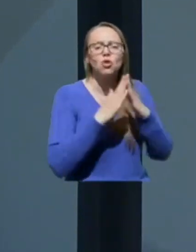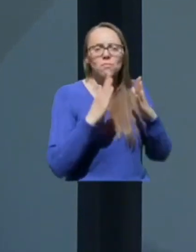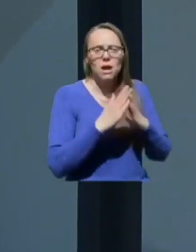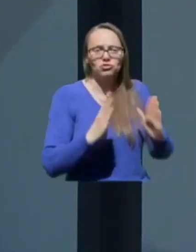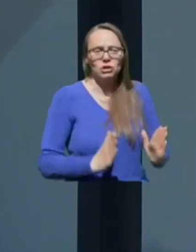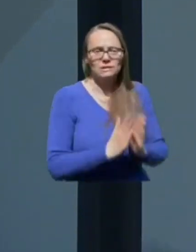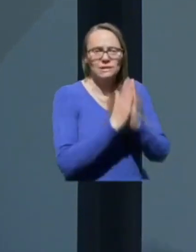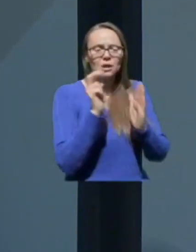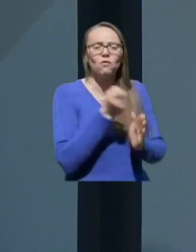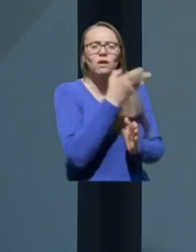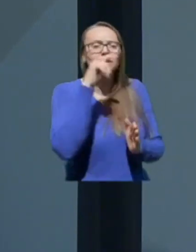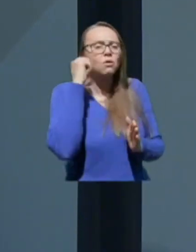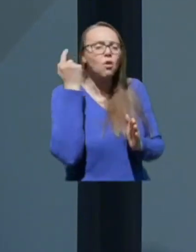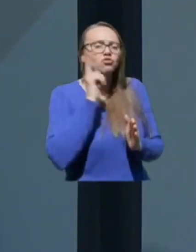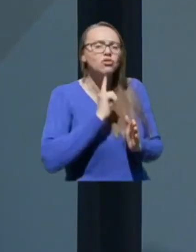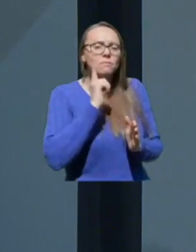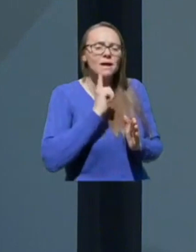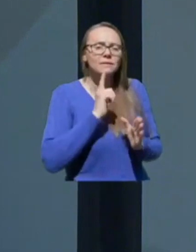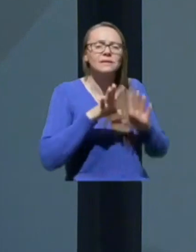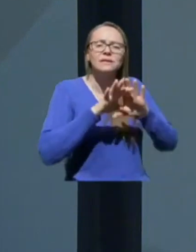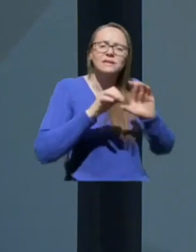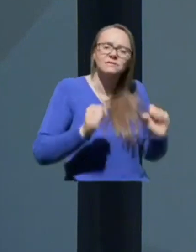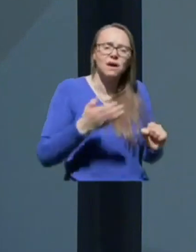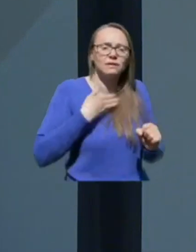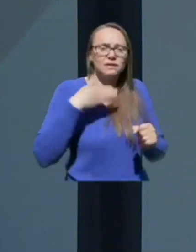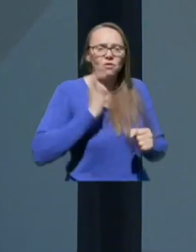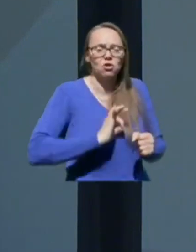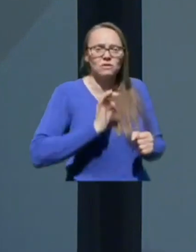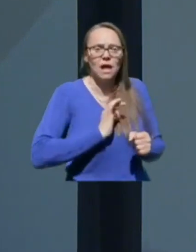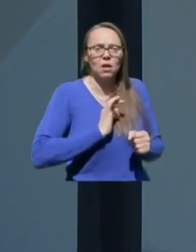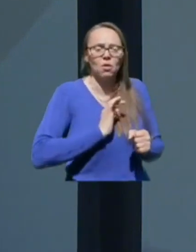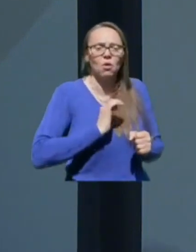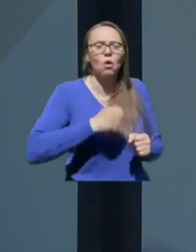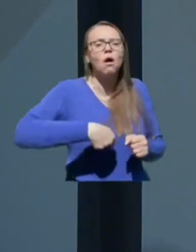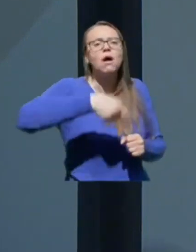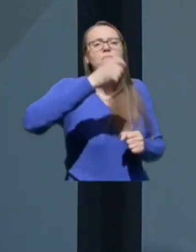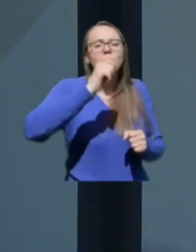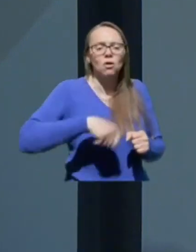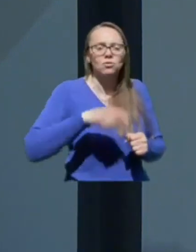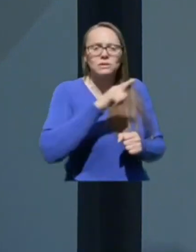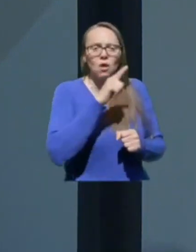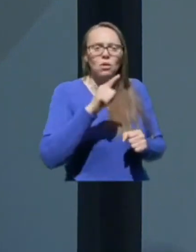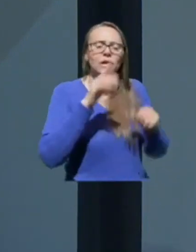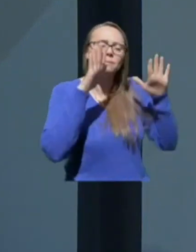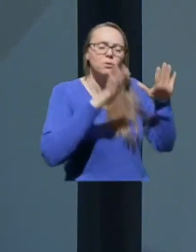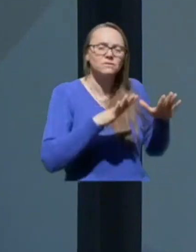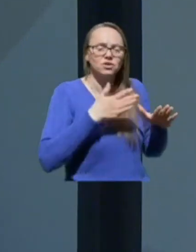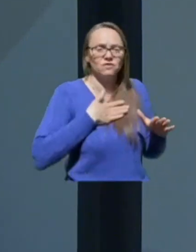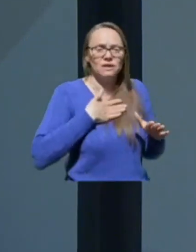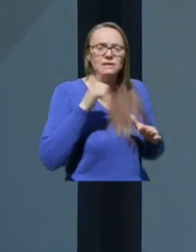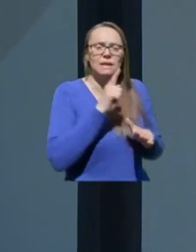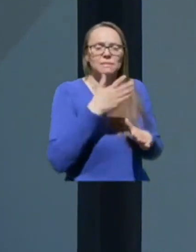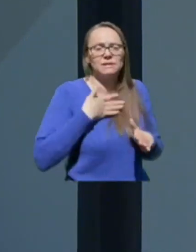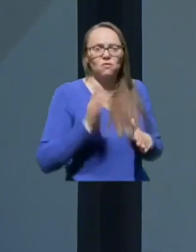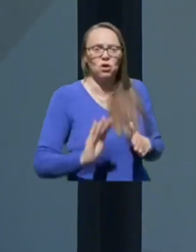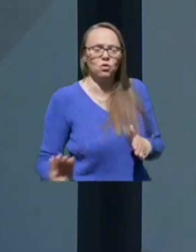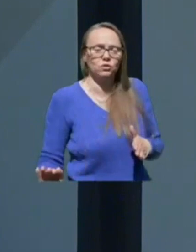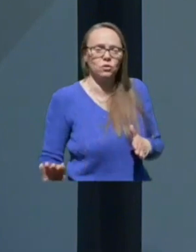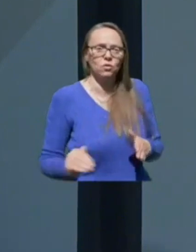kateri oče in mati vršita svojo nalogo blagoslavljanja in posvečevanja sebe in svojih otrok.